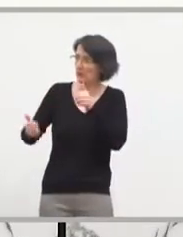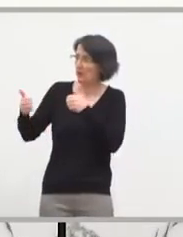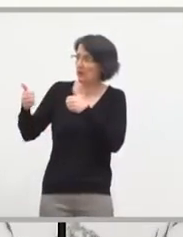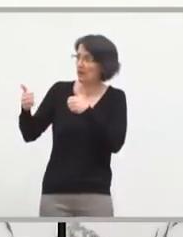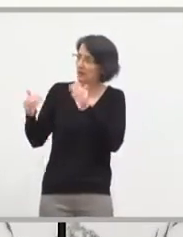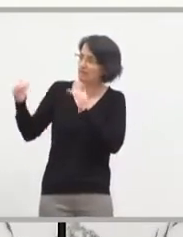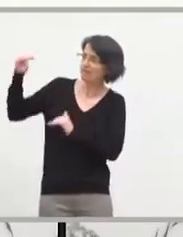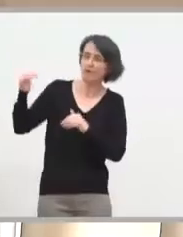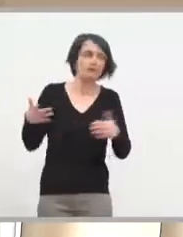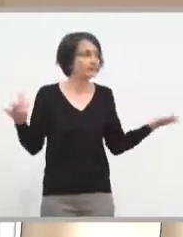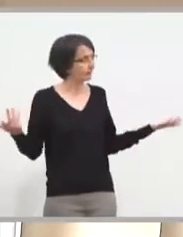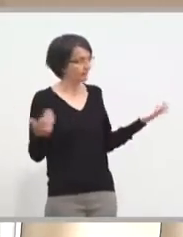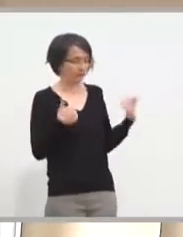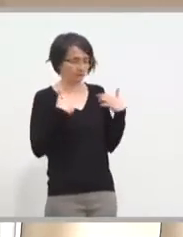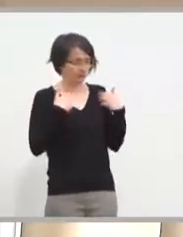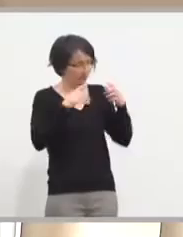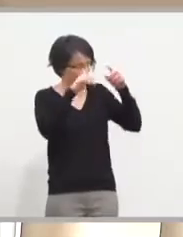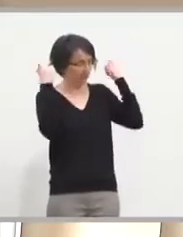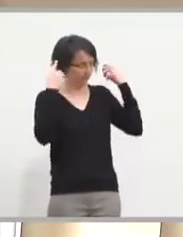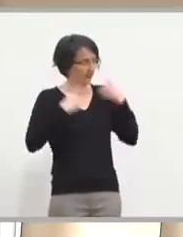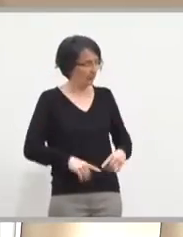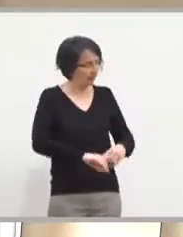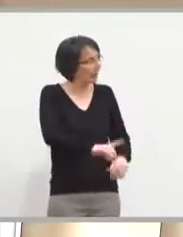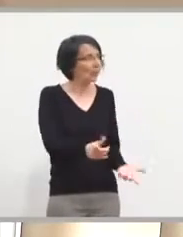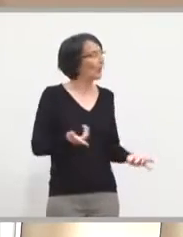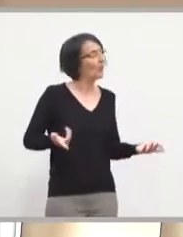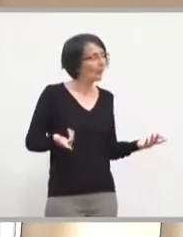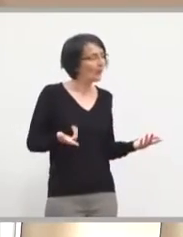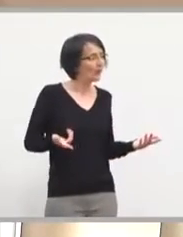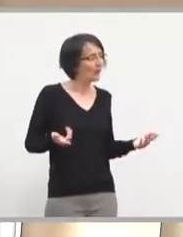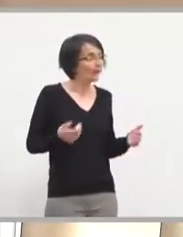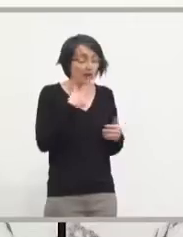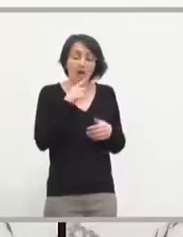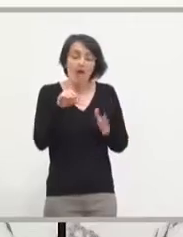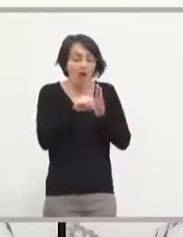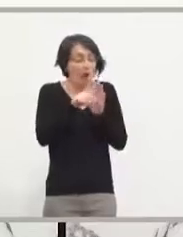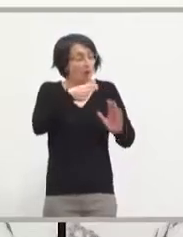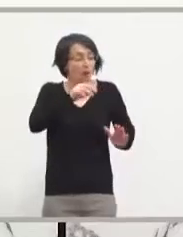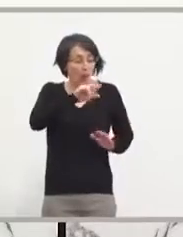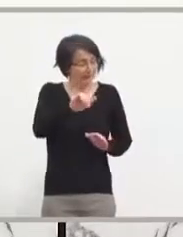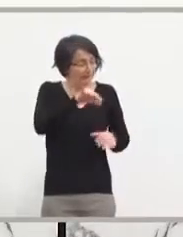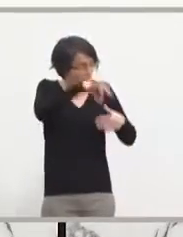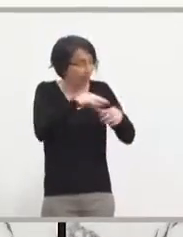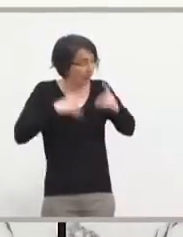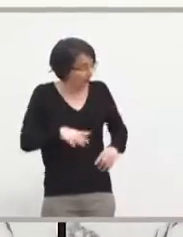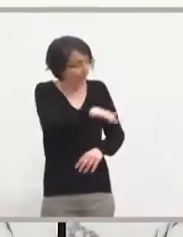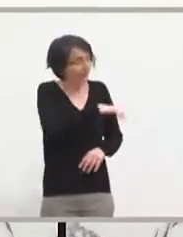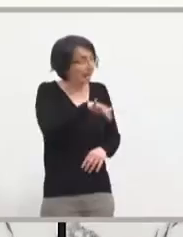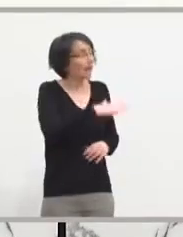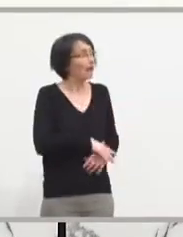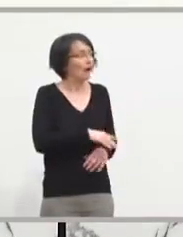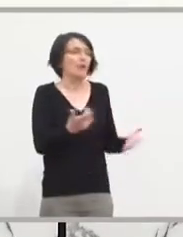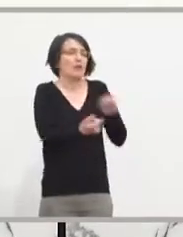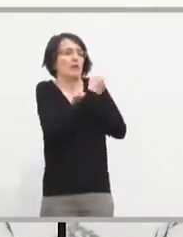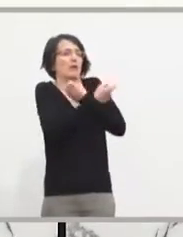On ne m pas donné l'investiture, je n pas été député. Les députés ont tous voté la loi NOTRe. Maintenant, ne me reprochez pas et qu'on ne me reproche pas de l